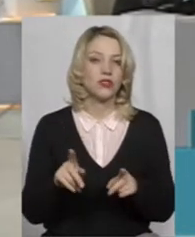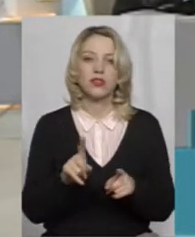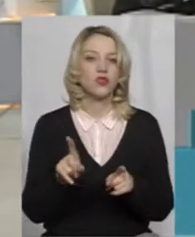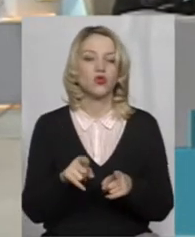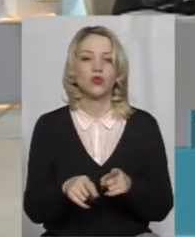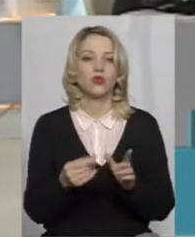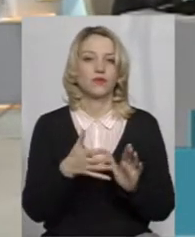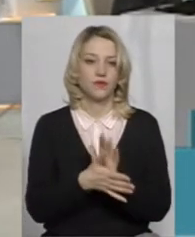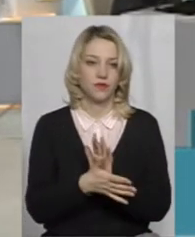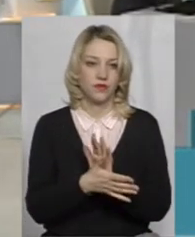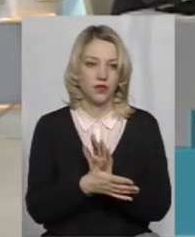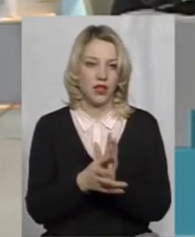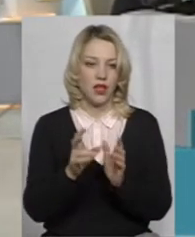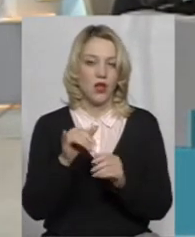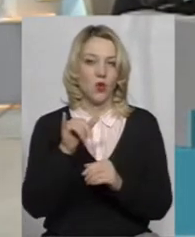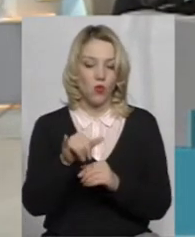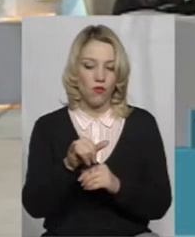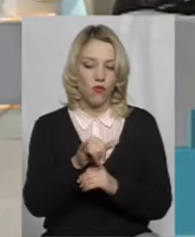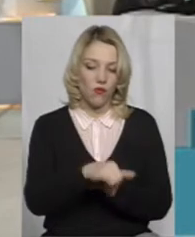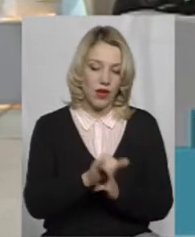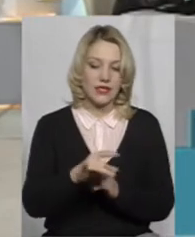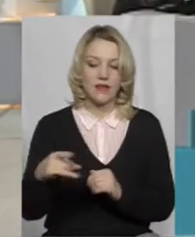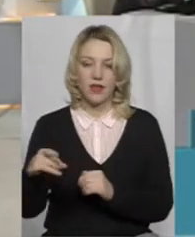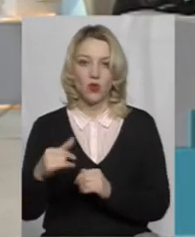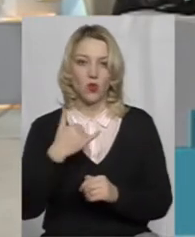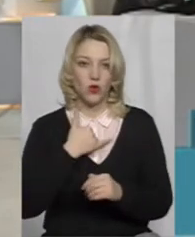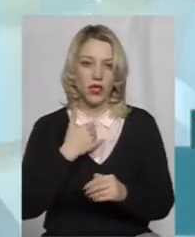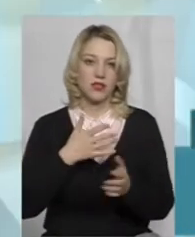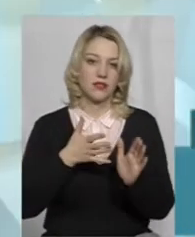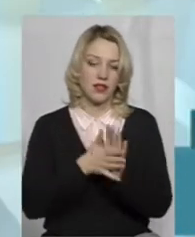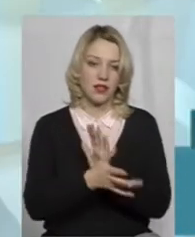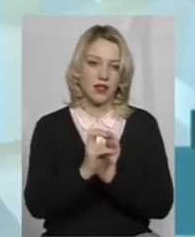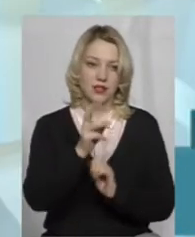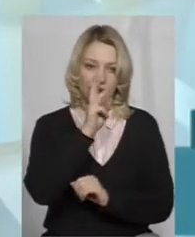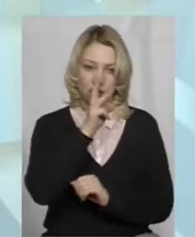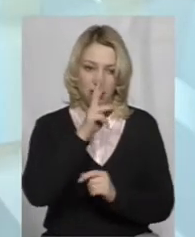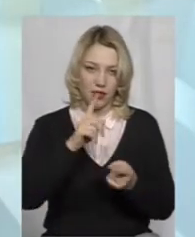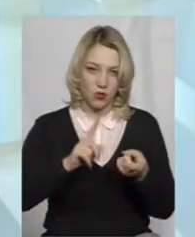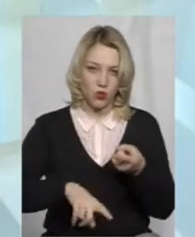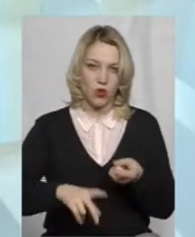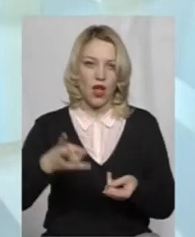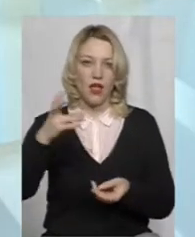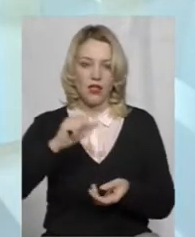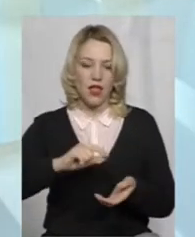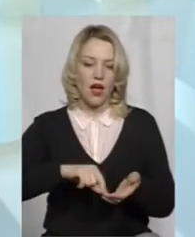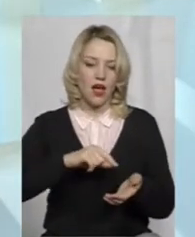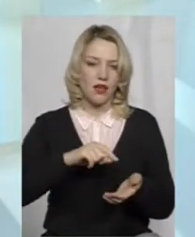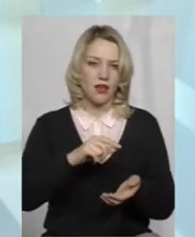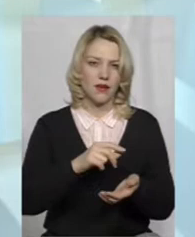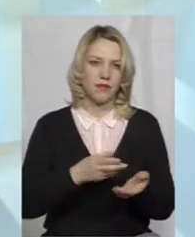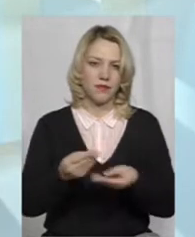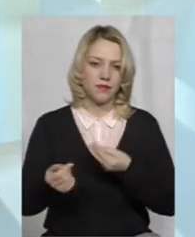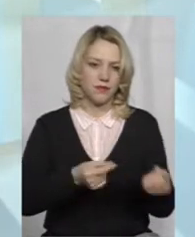йдуть? У вас і в районних кінотеатрах? У нас йдуть на заробітну плату, на комуналку на всю,